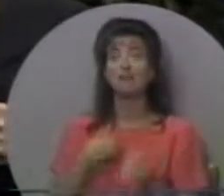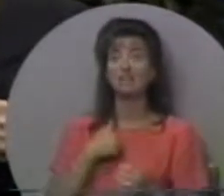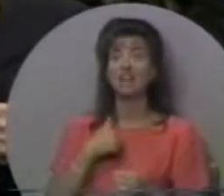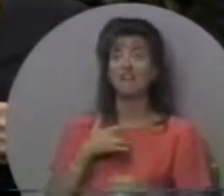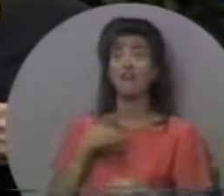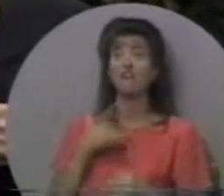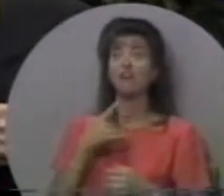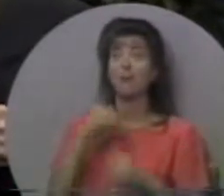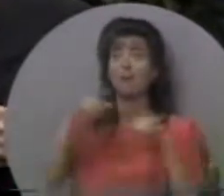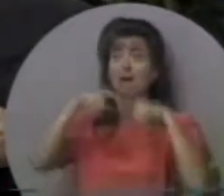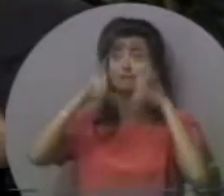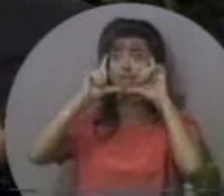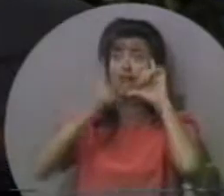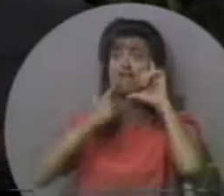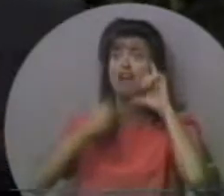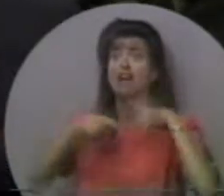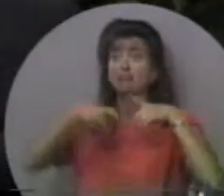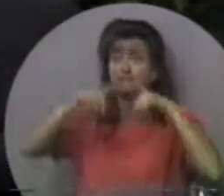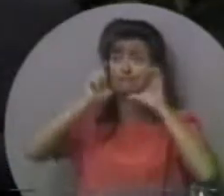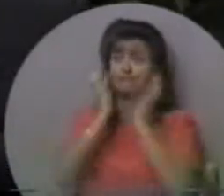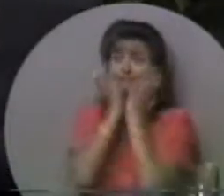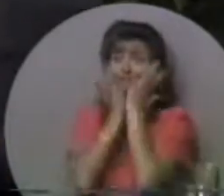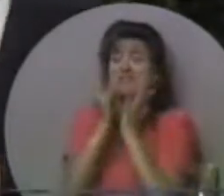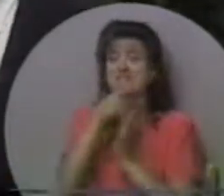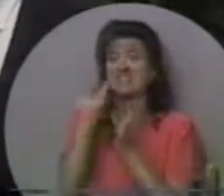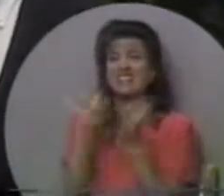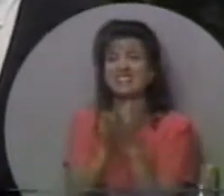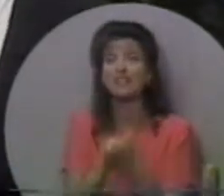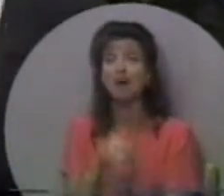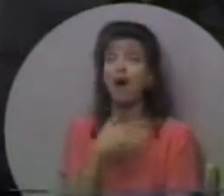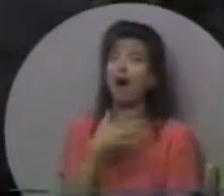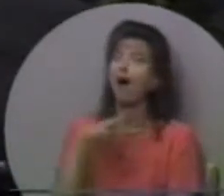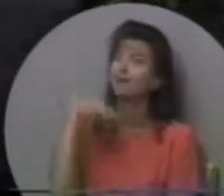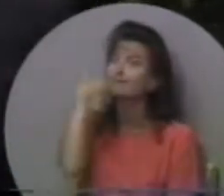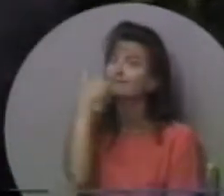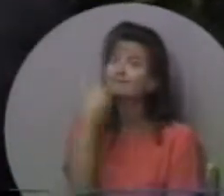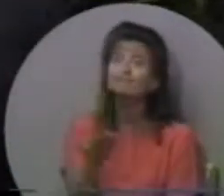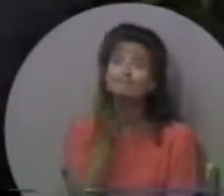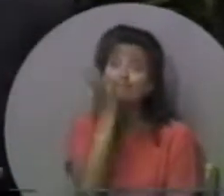Я навіть відчував, як я почервонів весь на обличчі.